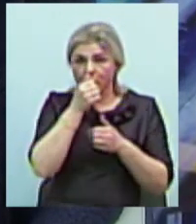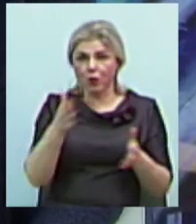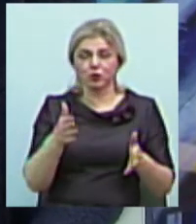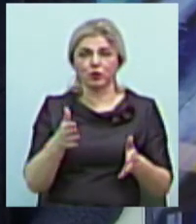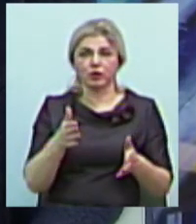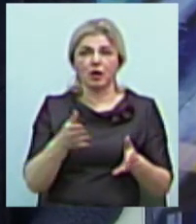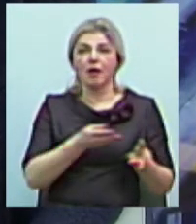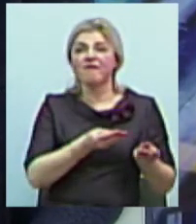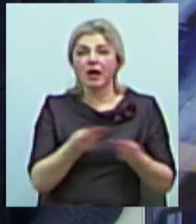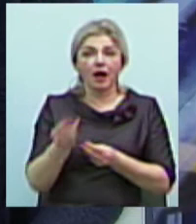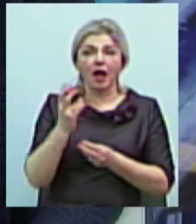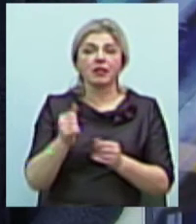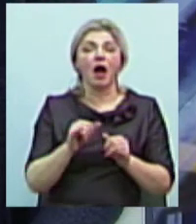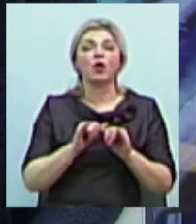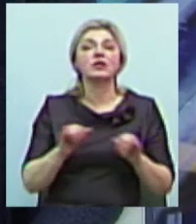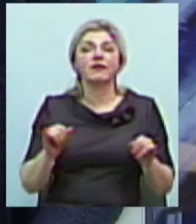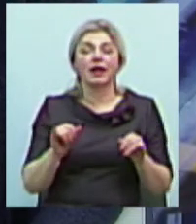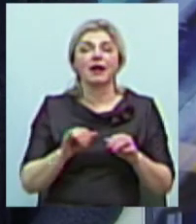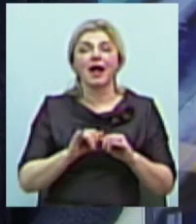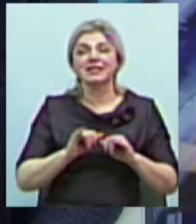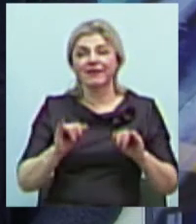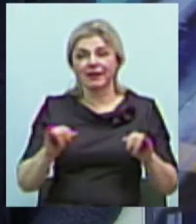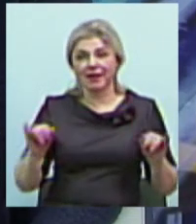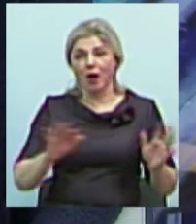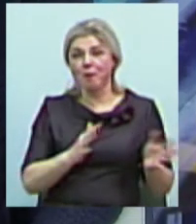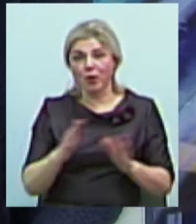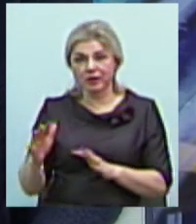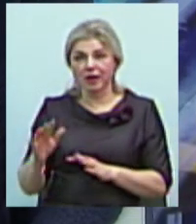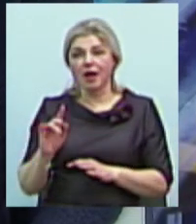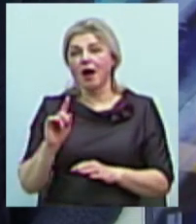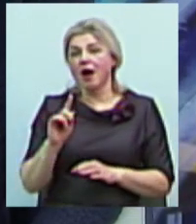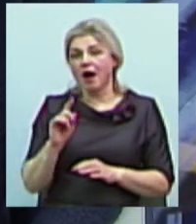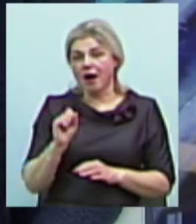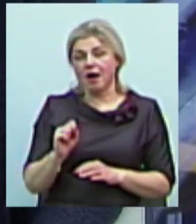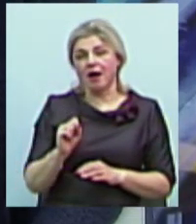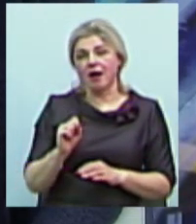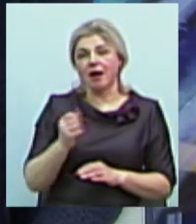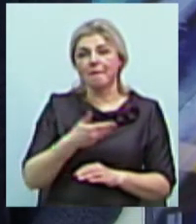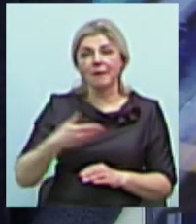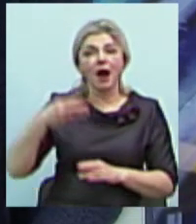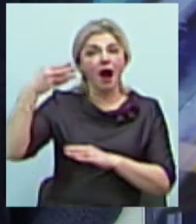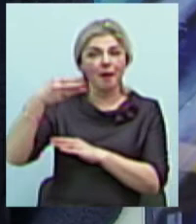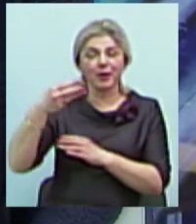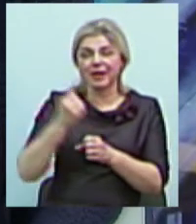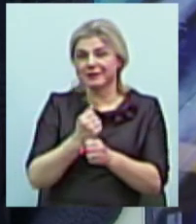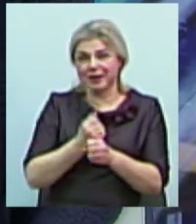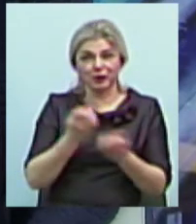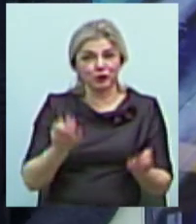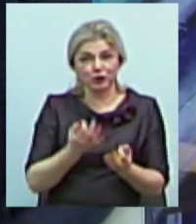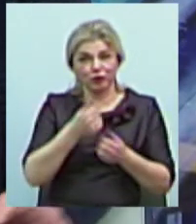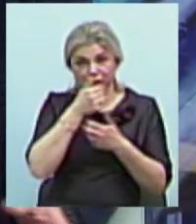вплинути на розвиток подій, бо це елемент пасивної безпеки. Тобто ми камерою нічого не зробимо, ми не